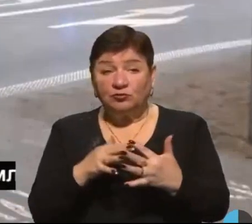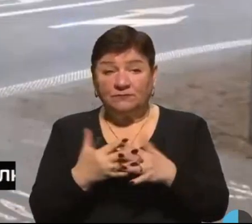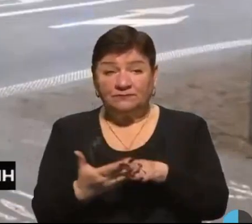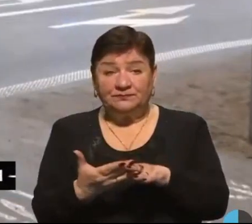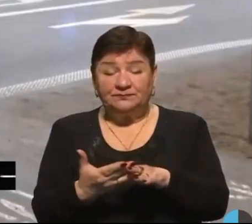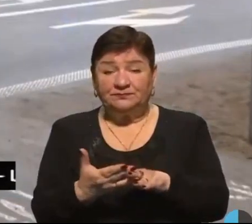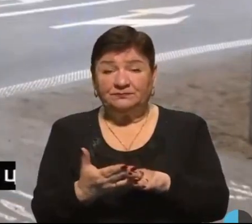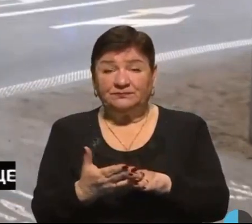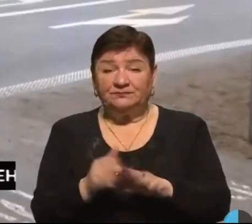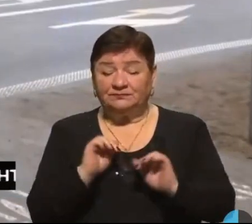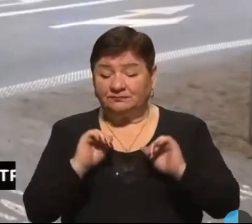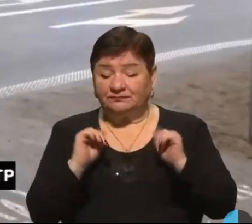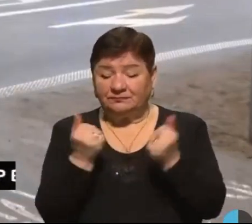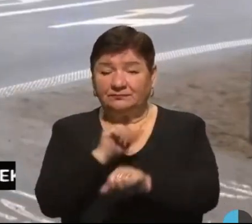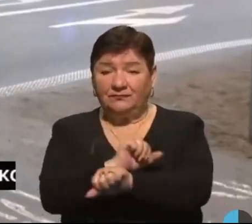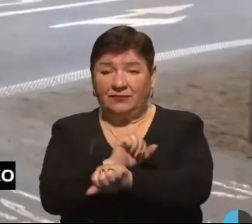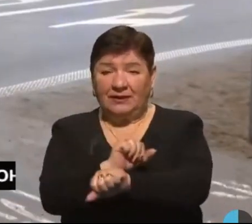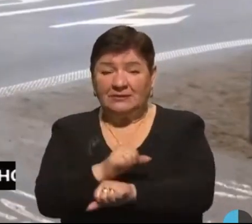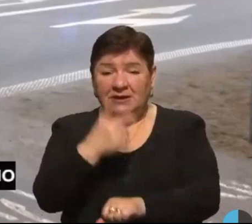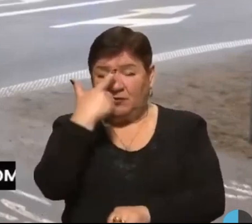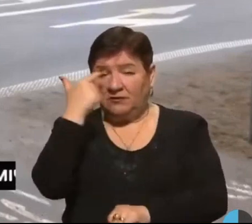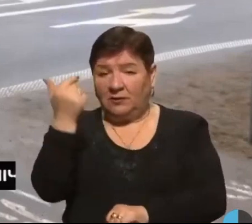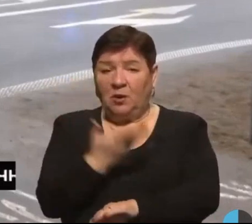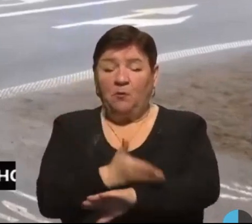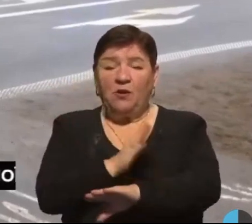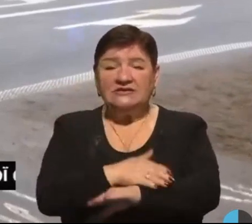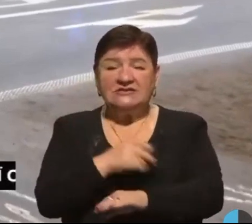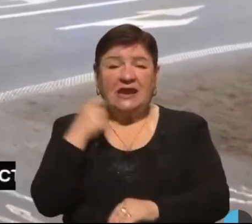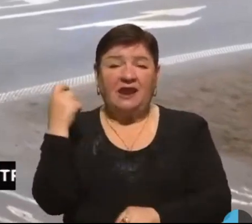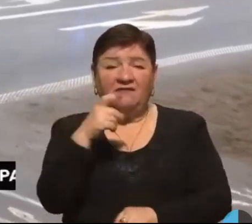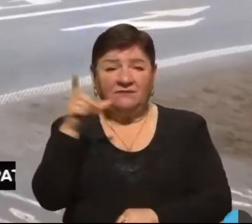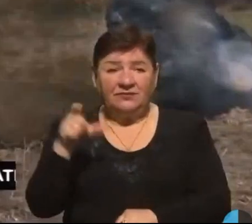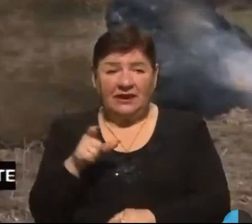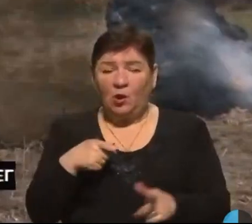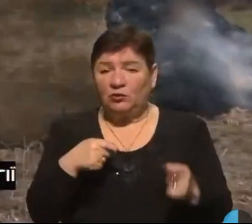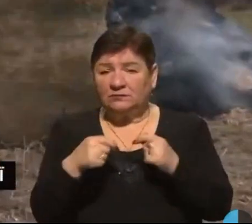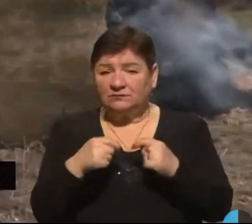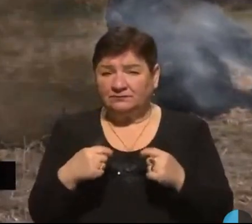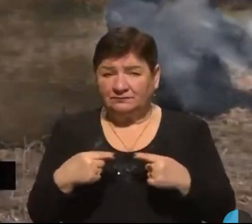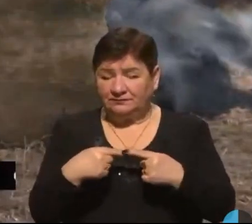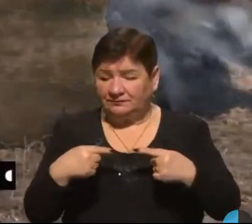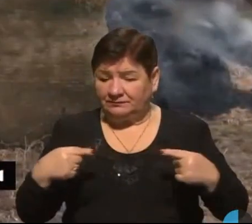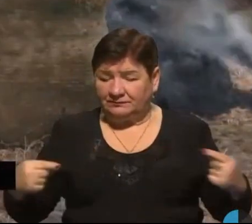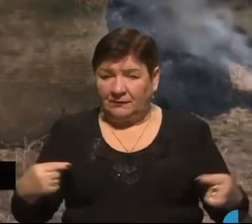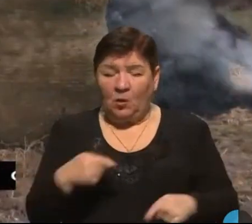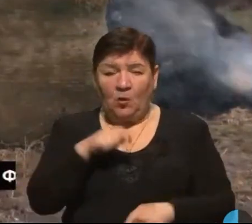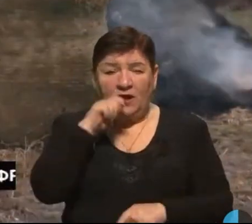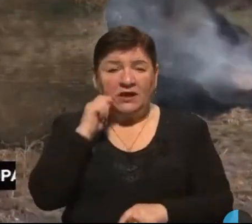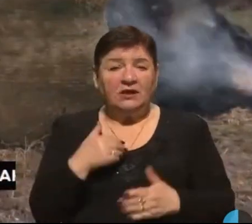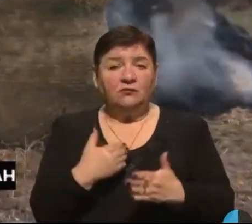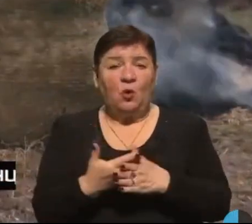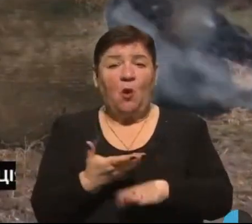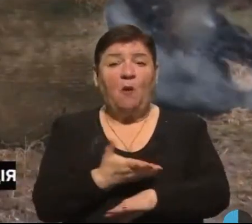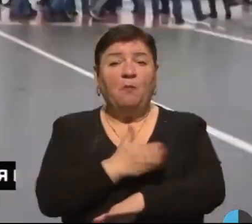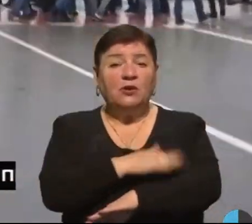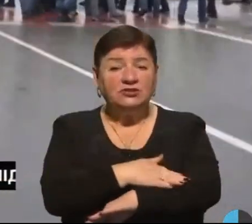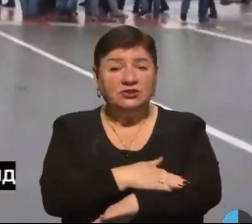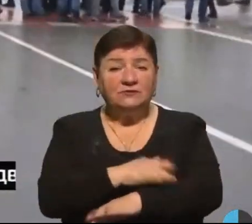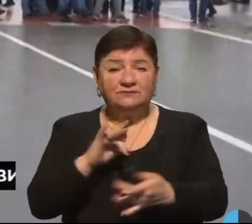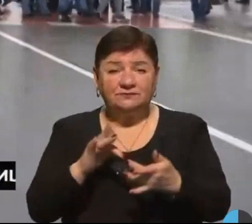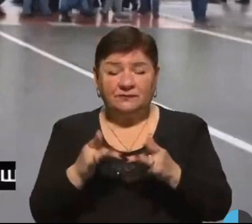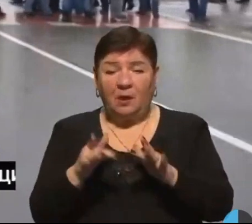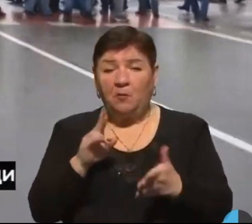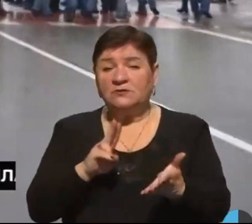вантажівок. Причина блокування за повідомленням польських фермерів – неконтрольований наплив товарів з України до Польщі. Про це вони написали на сайті